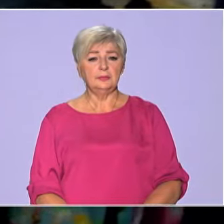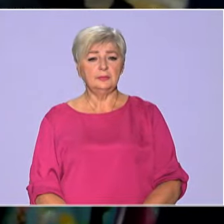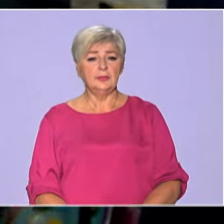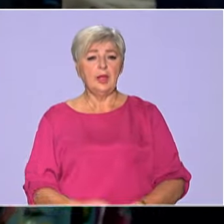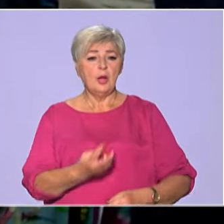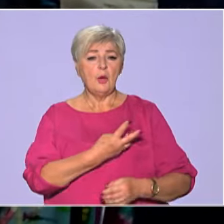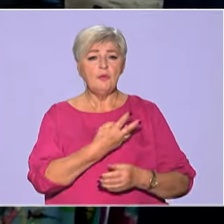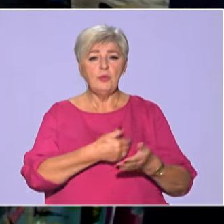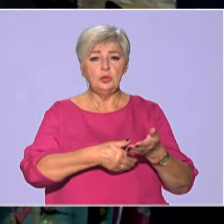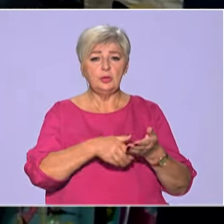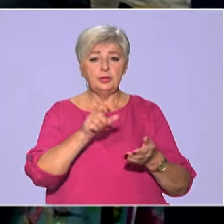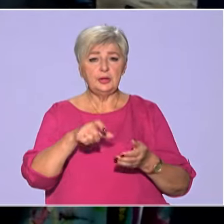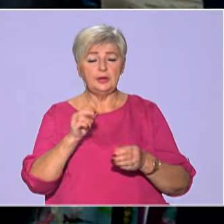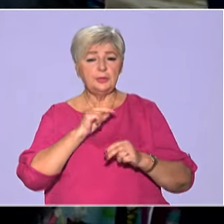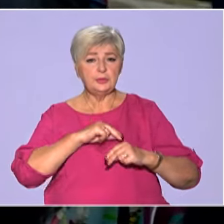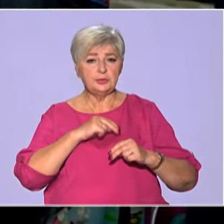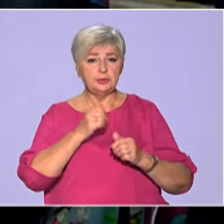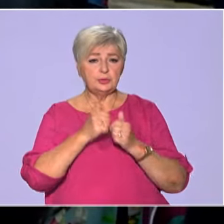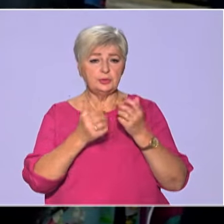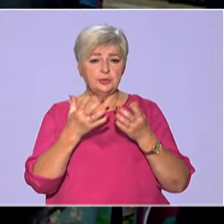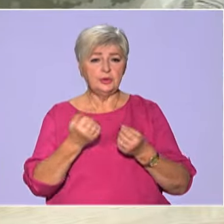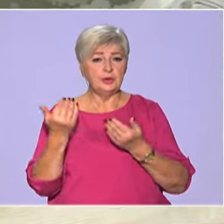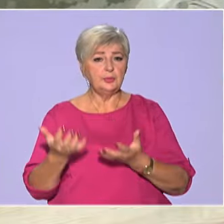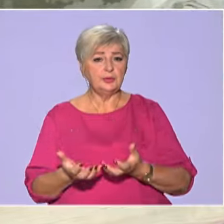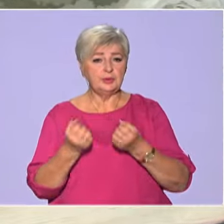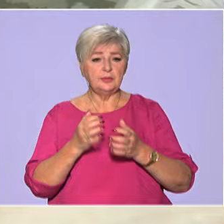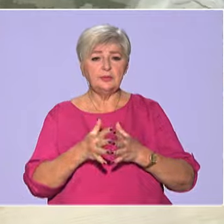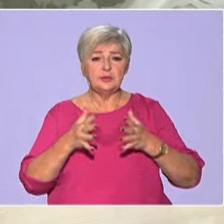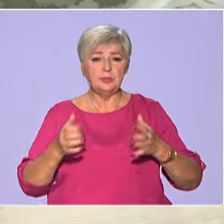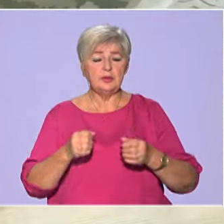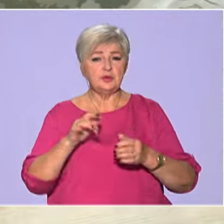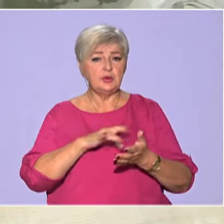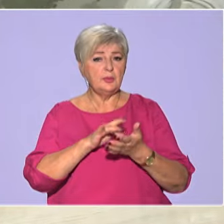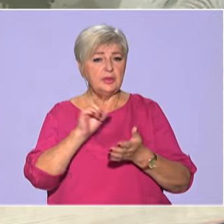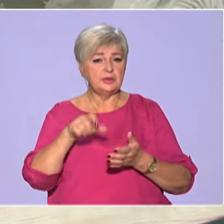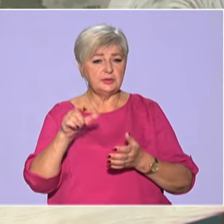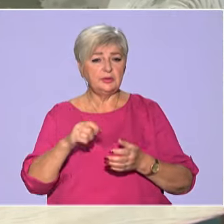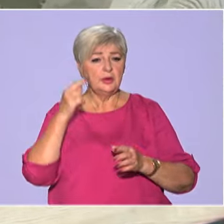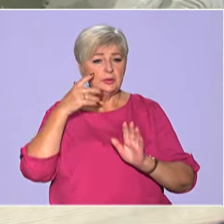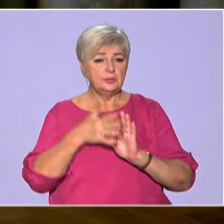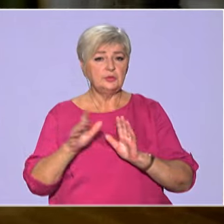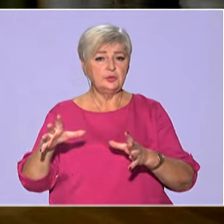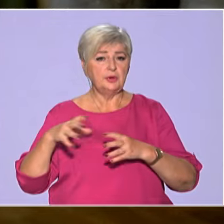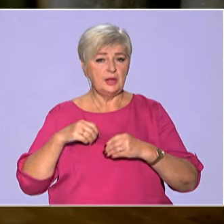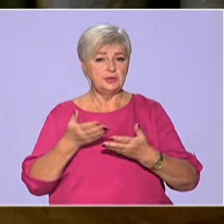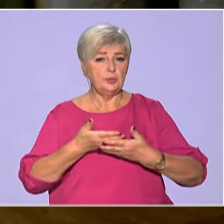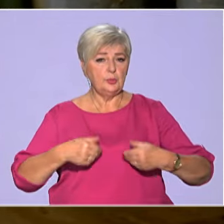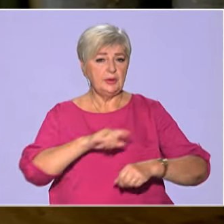Волонтери працюють щодня. Їх підтримує все більше містян, розуміючи, що разом ми сила.